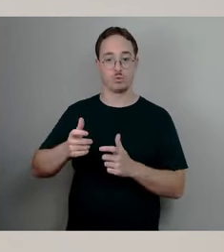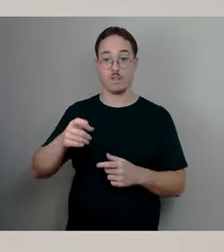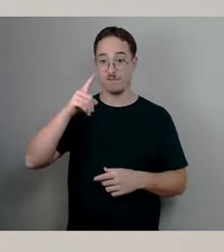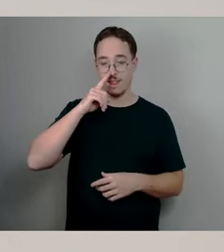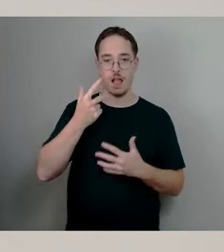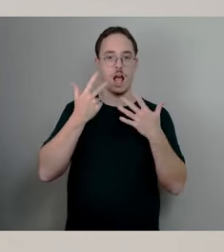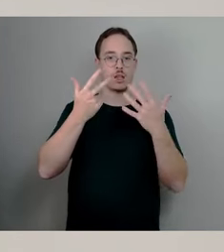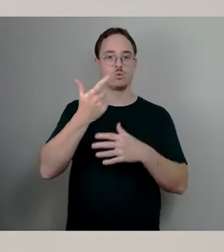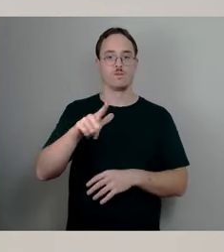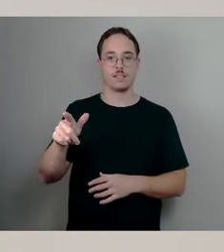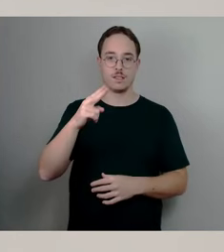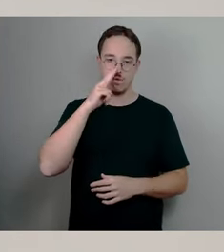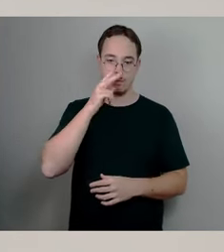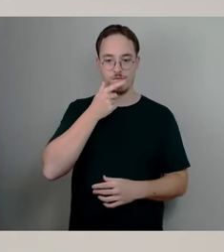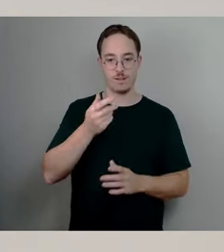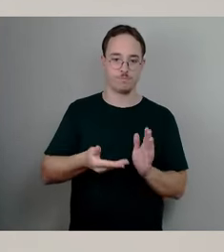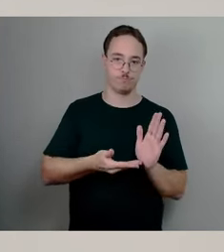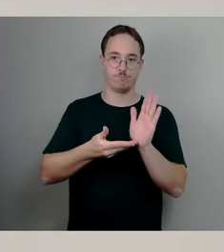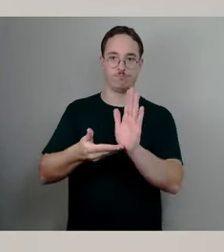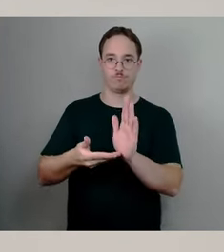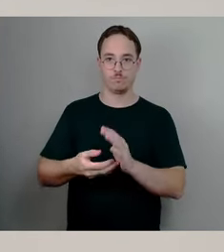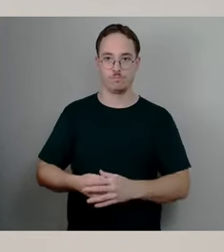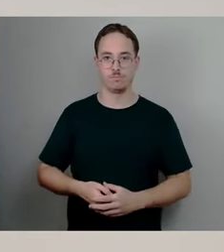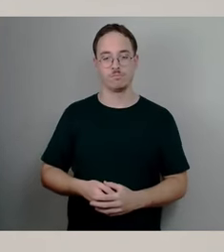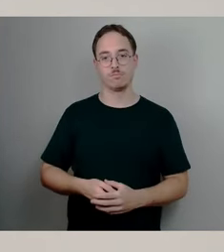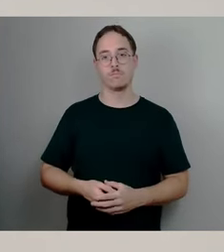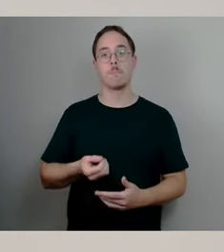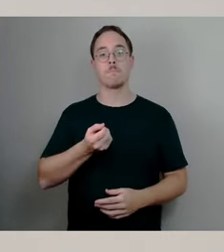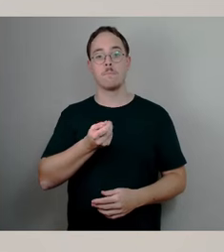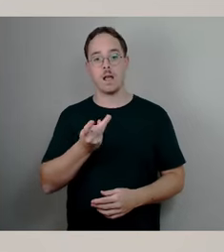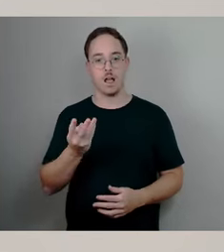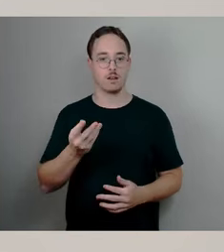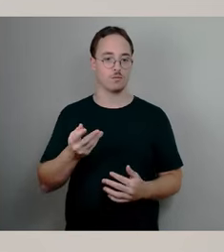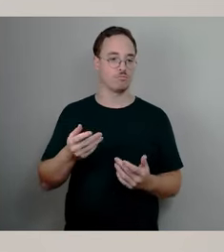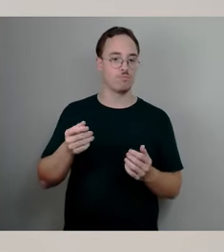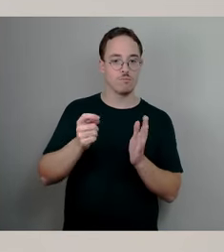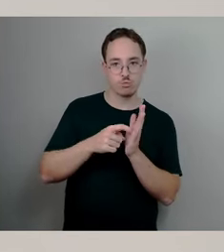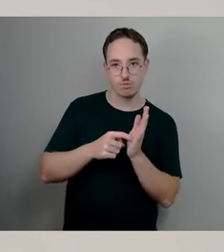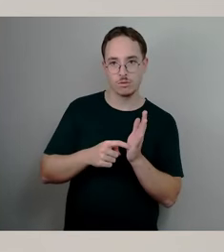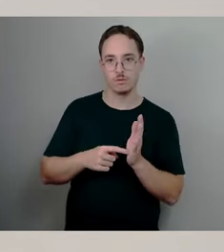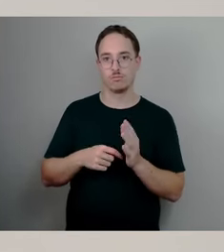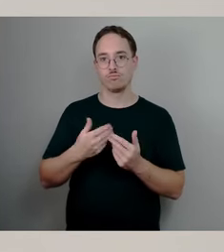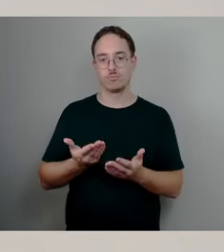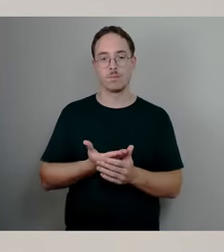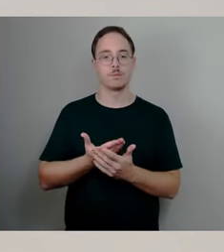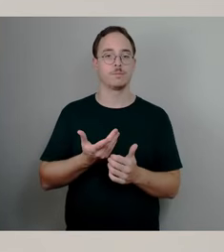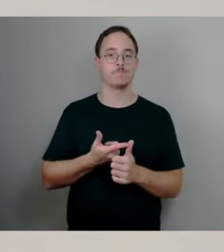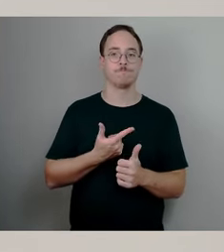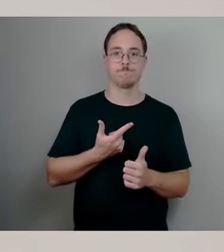Es gibt ja mehrere Belange. die Gastronomie. Es gibt aber natürlich auch das Thema Fußverkehr